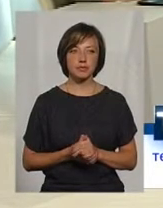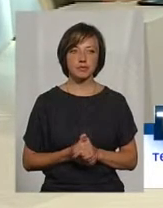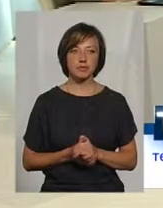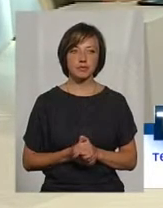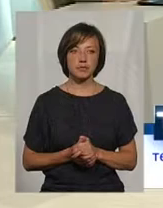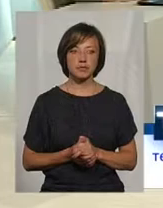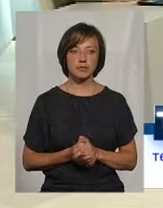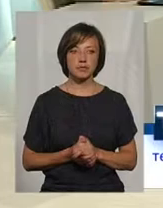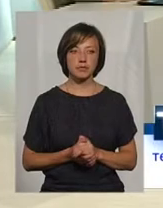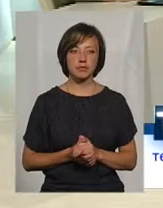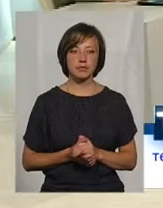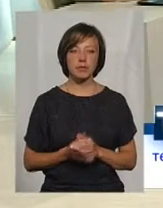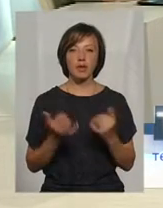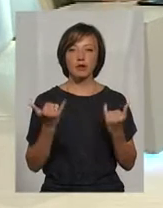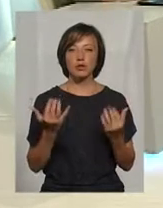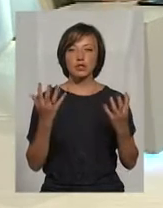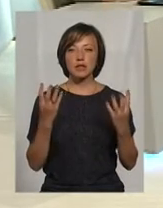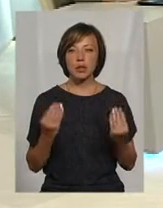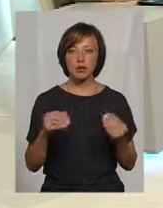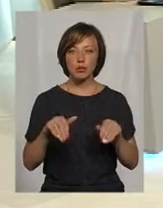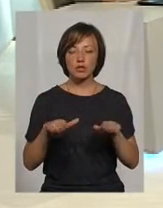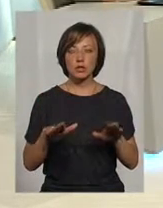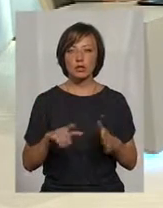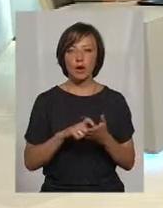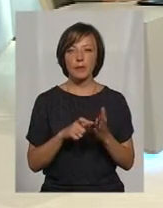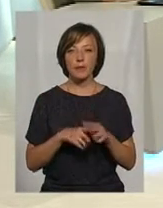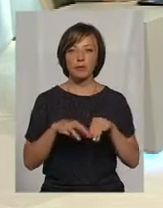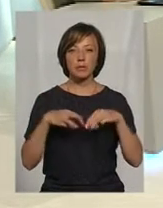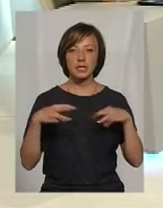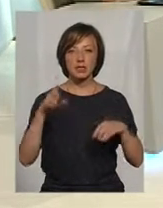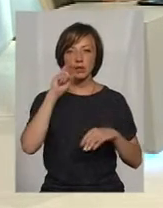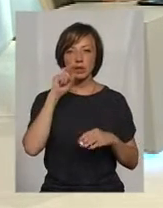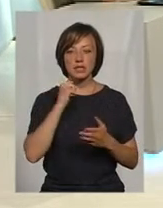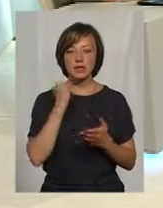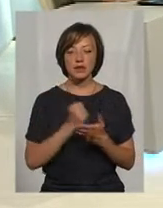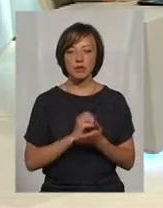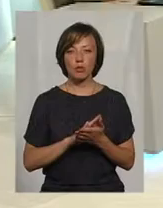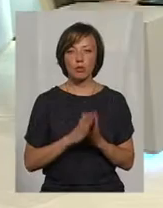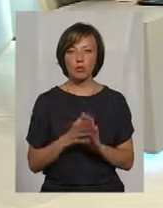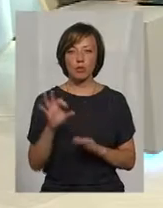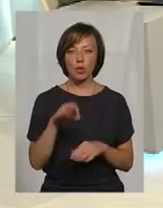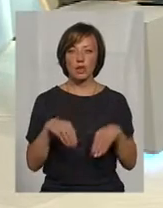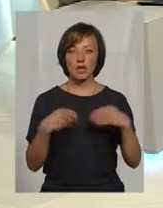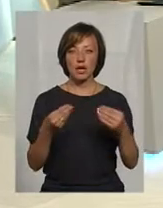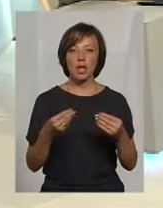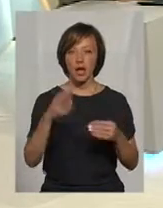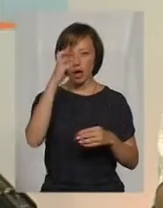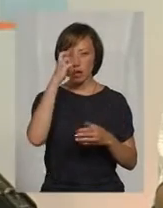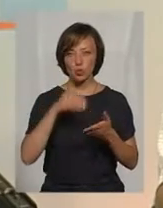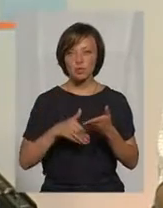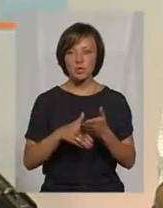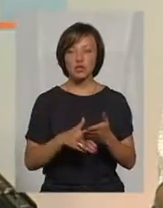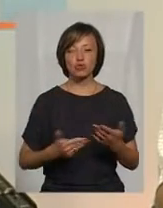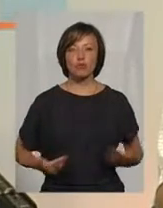На сьогоднішній день постановою Кабінету Міністрів України, яке затверджено положення про надання населенню субсидій на житлово